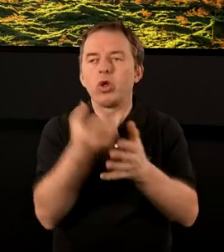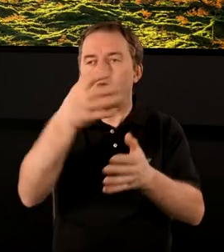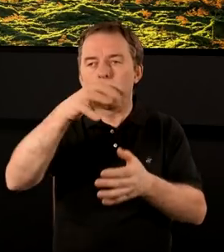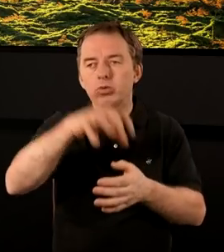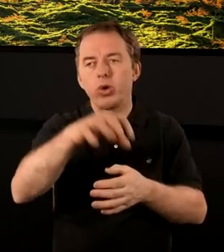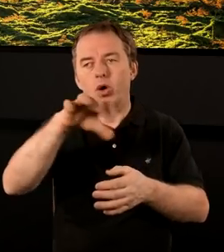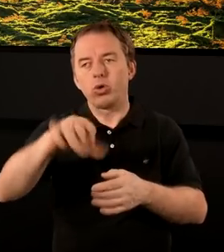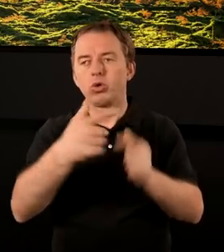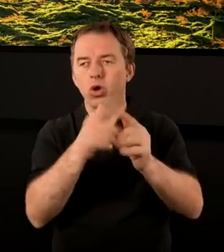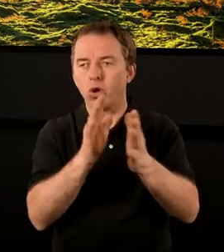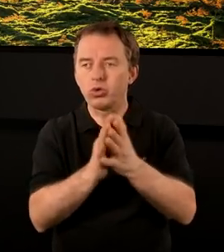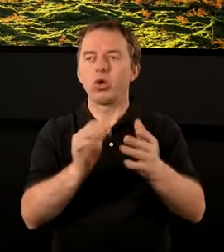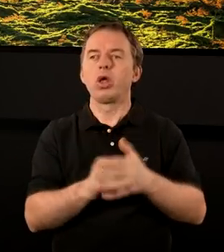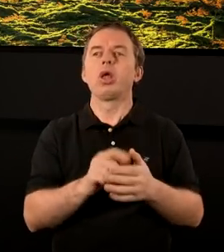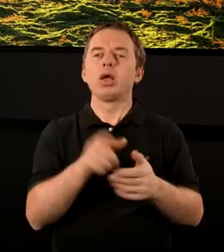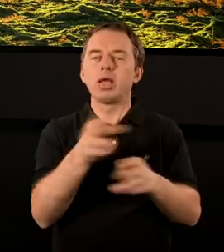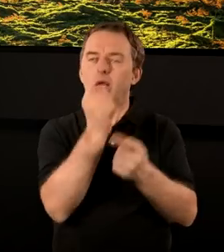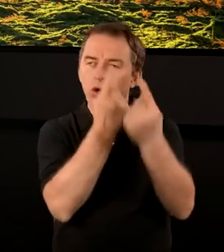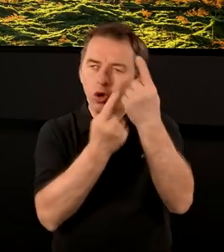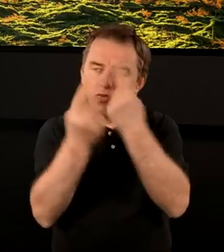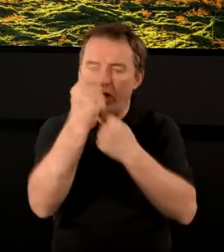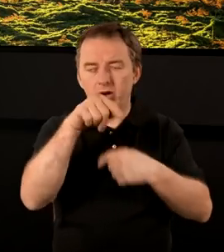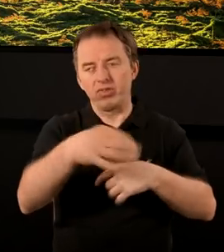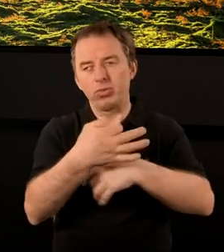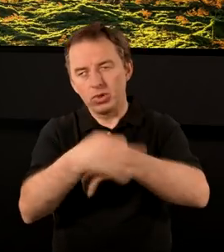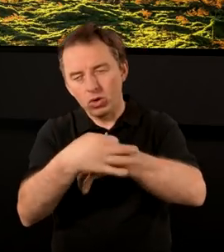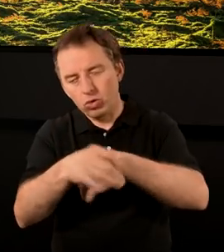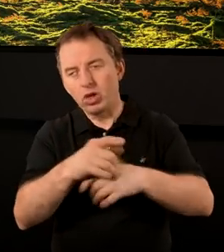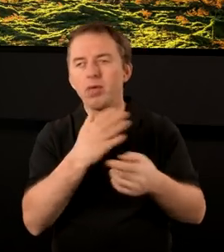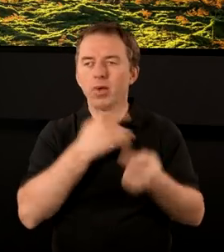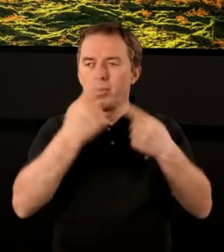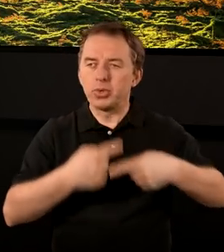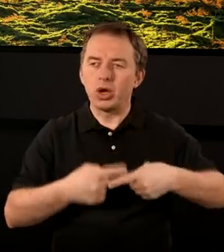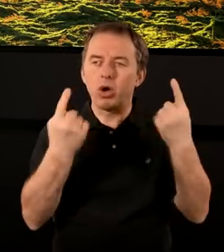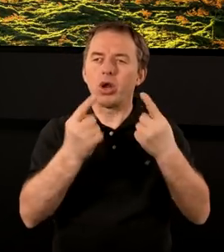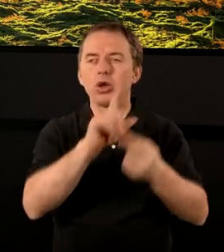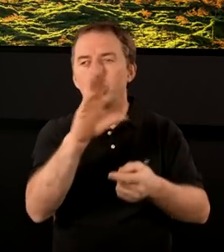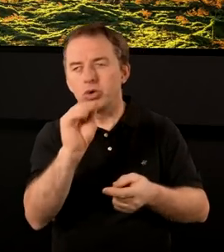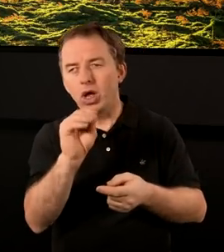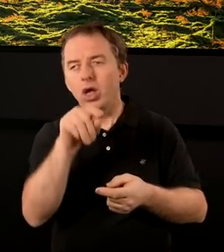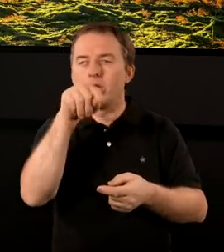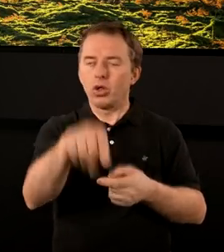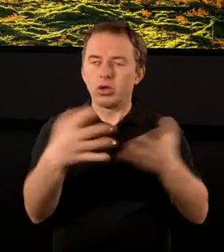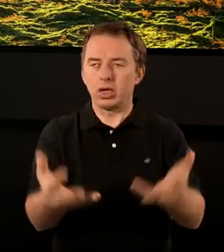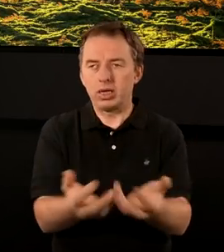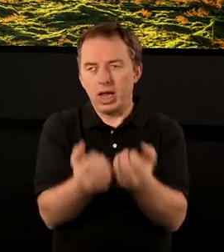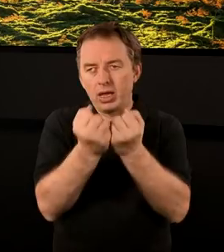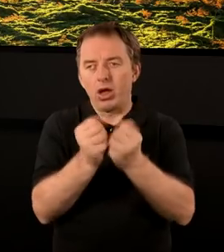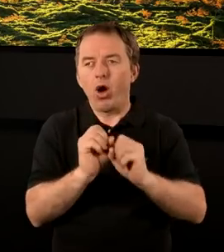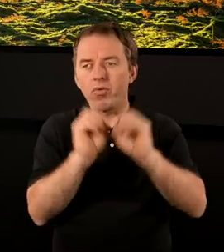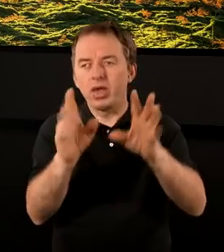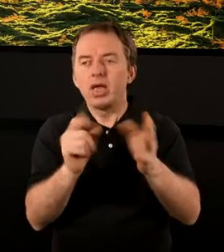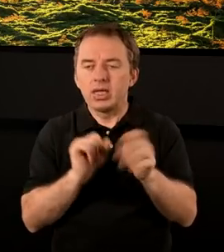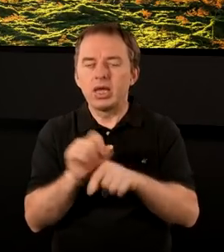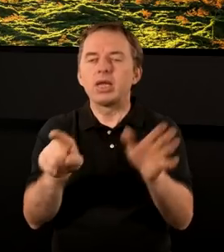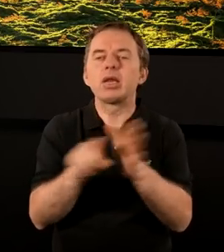zborów. Kiedy te słowa rozważałem w tym tygodniu, to miałem takie przekonanie, że to, co się znajduje w